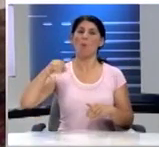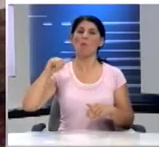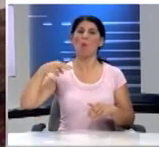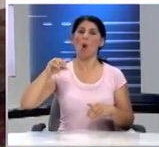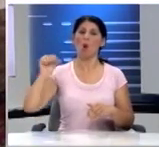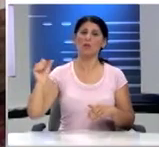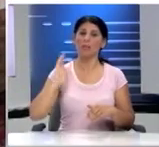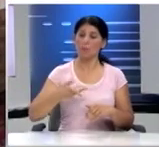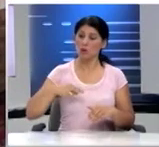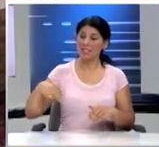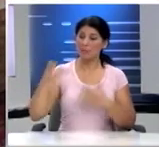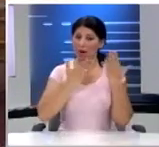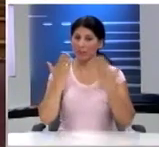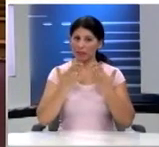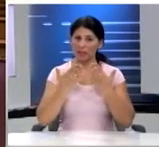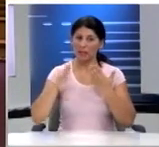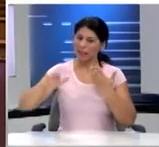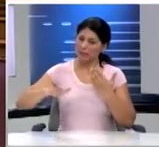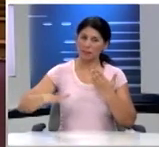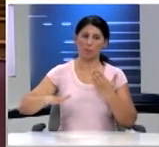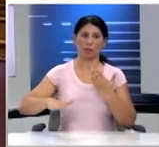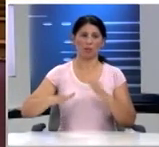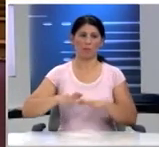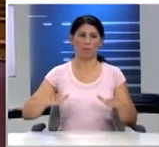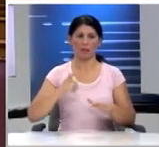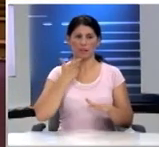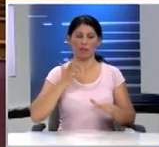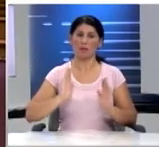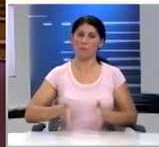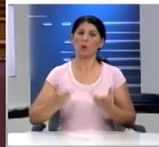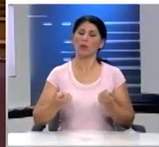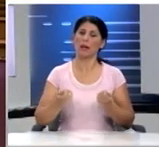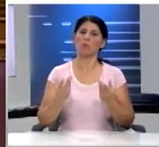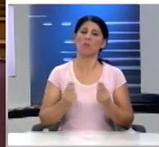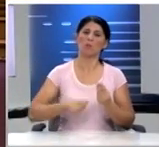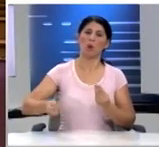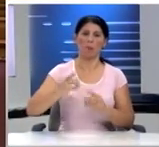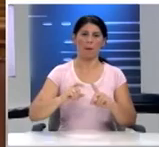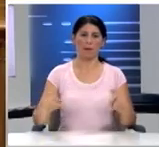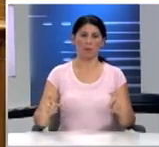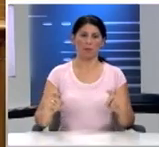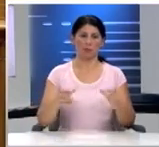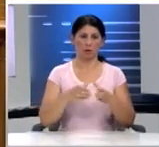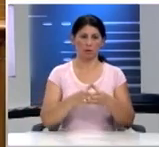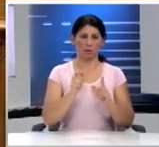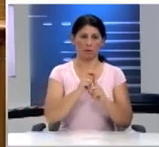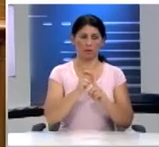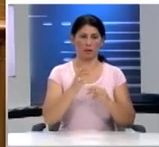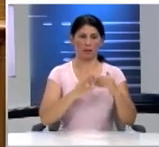μπορέσουν οι συμμαθητές σας τα μικρότερα παιδιά σε ηλικία να μπορούν να κάνουν πολύ περισσότερα πράγματα στο κομμάτι των ψεφιακών